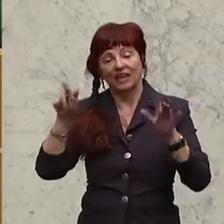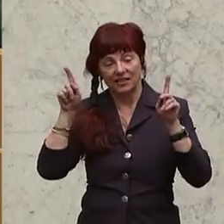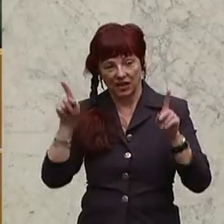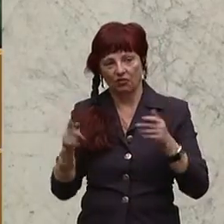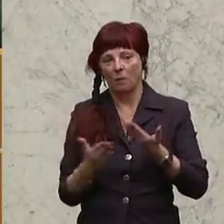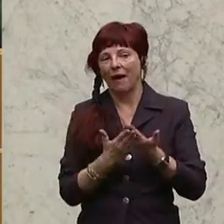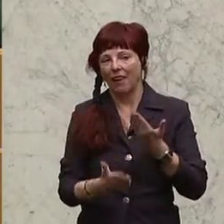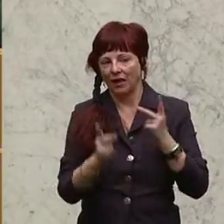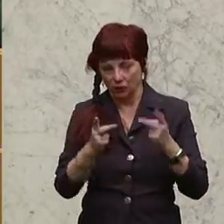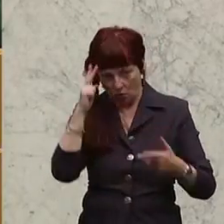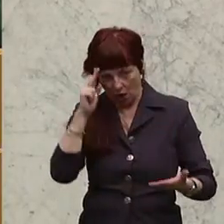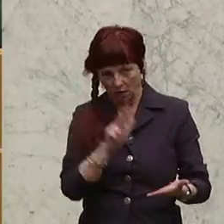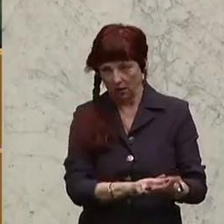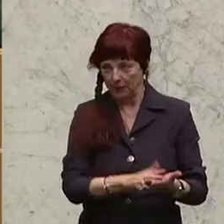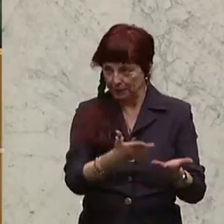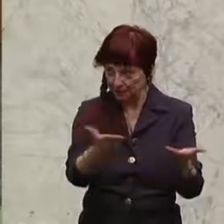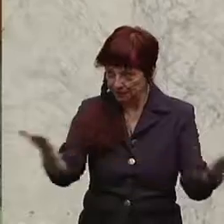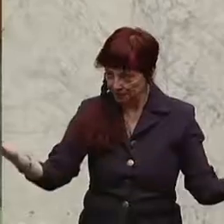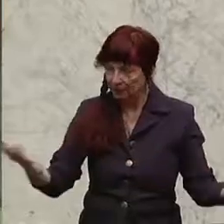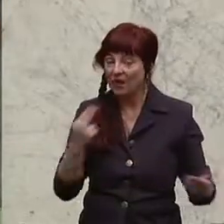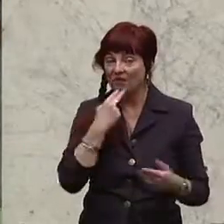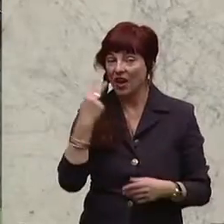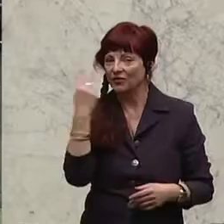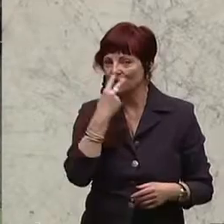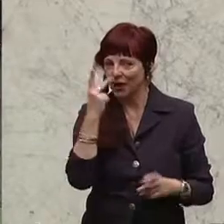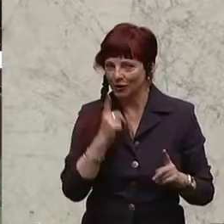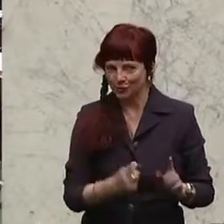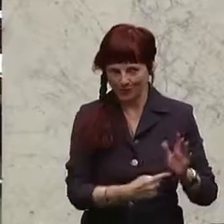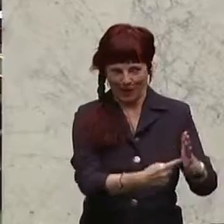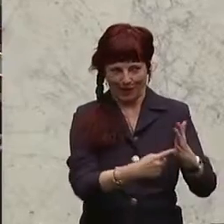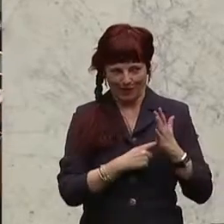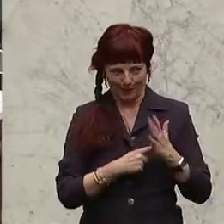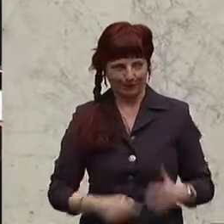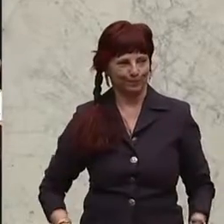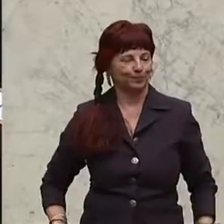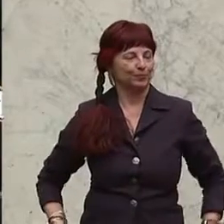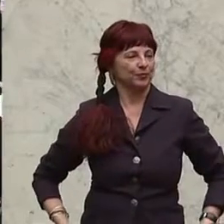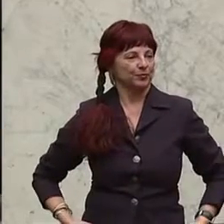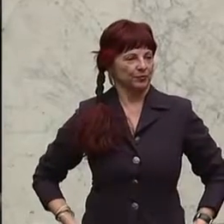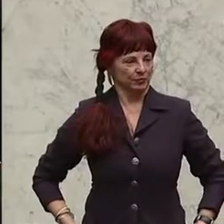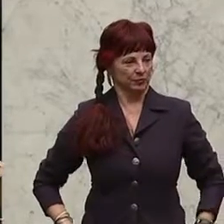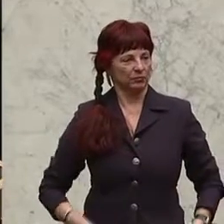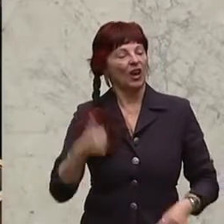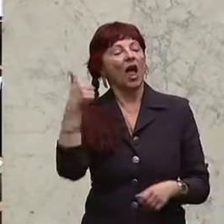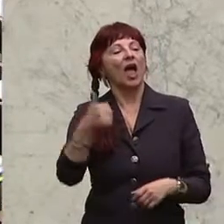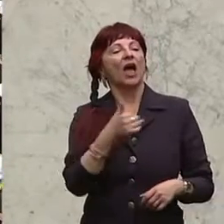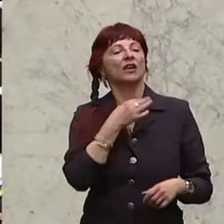nehmen. Bitte, meine Damen und Herren, die dafür sind, um ein Zeichen. Das ist